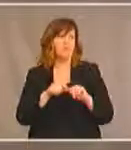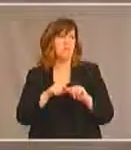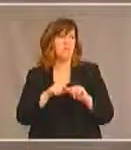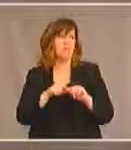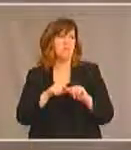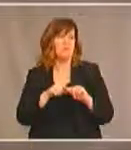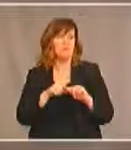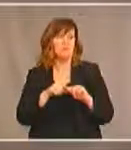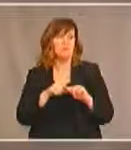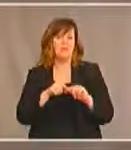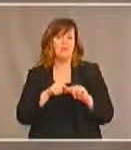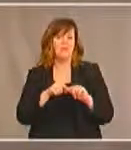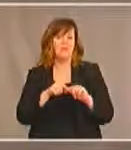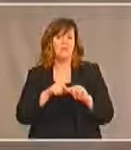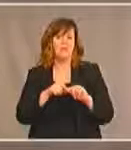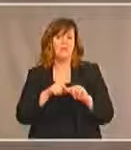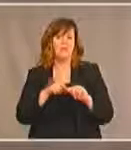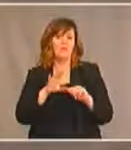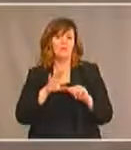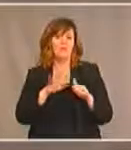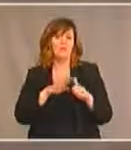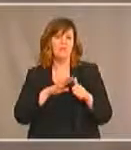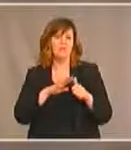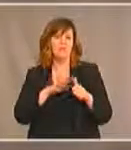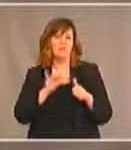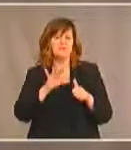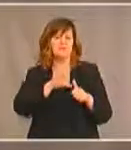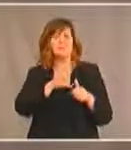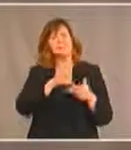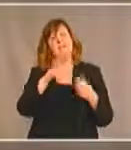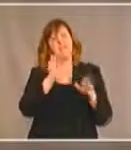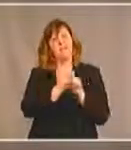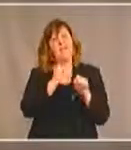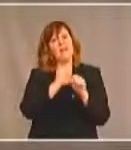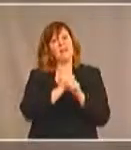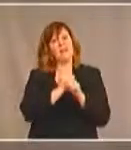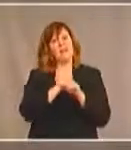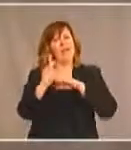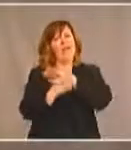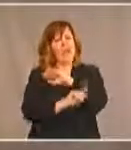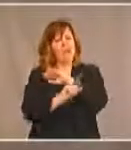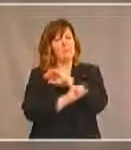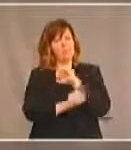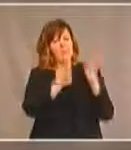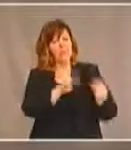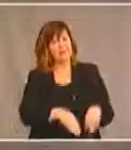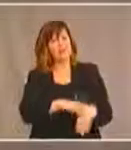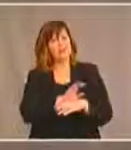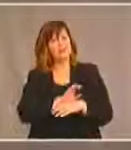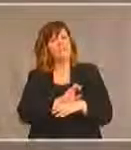il y-il un critère d'emploi voulant que les employés soient tenus d'apprendre une langue des signes